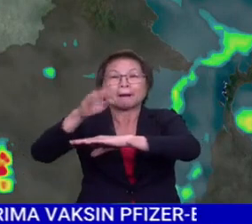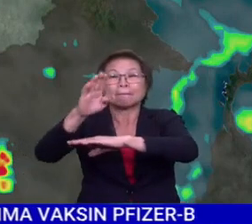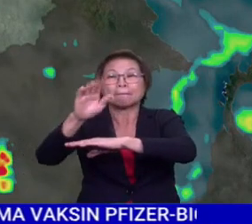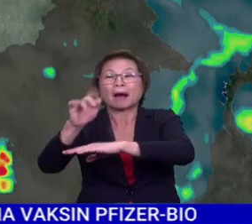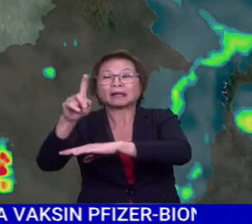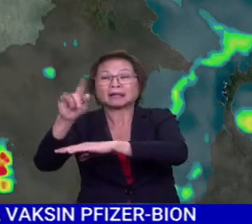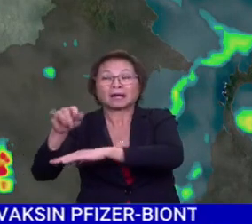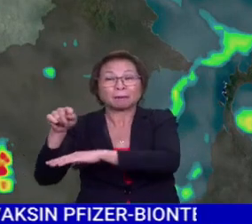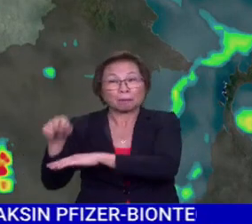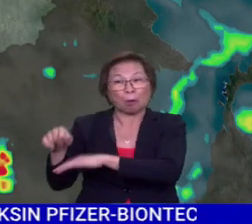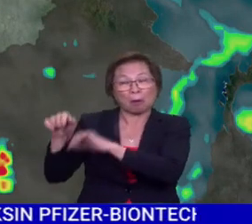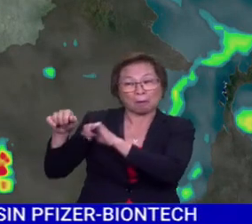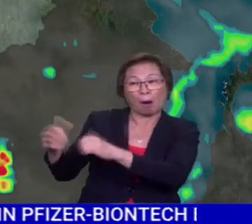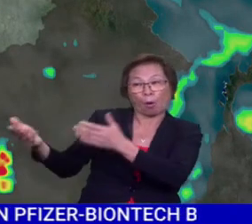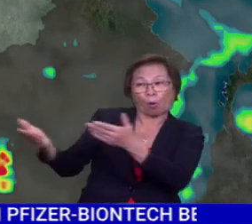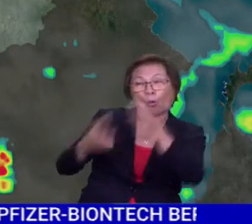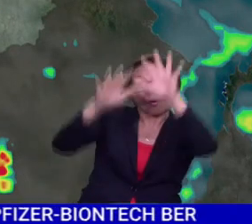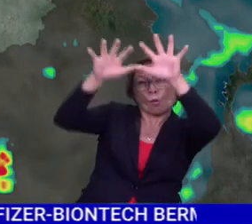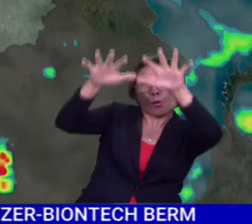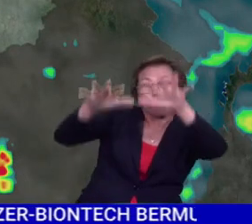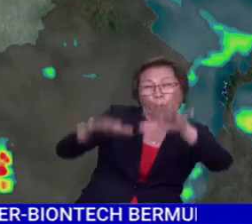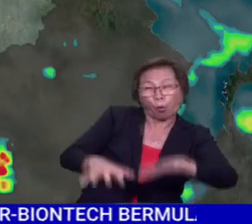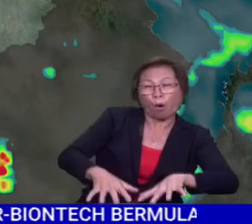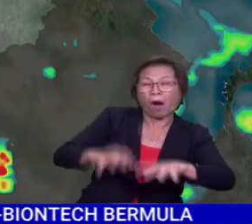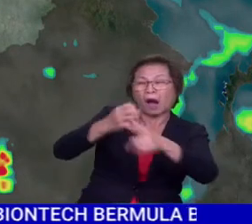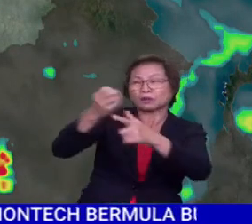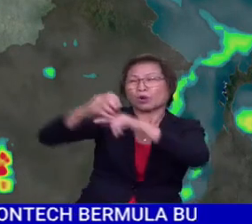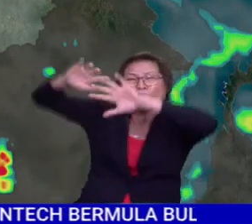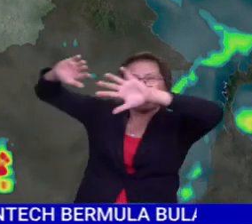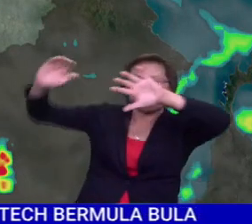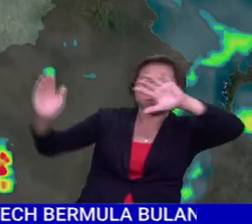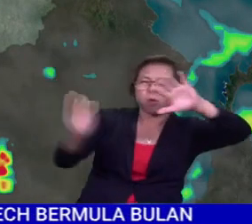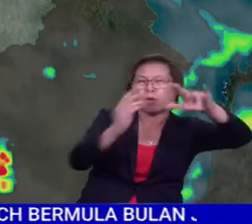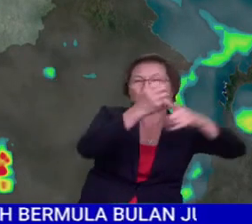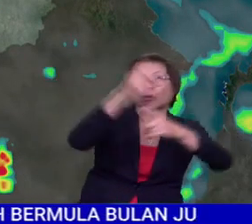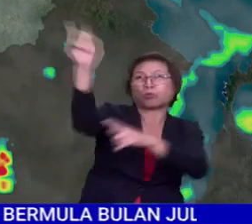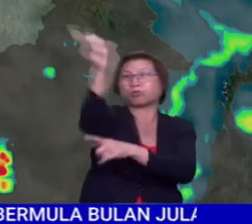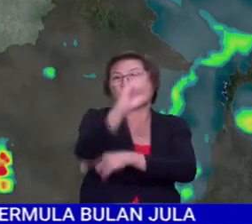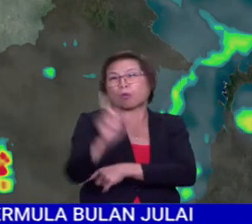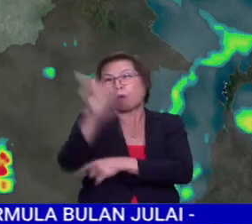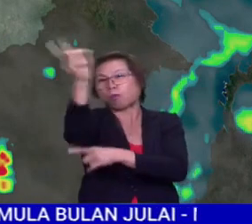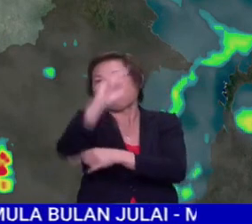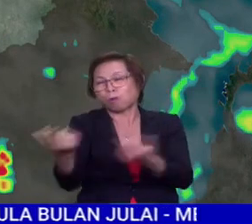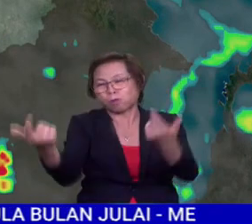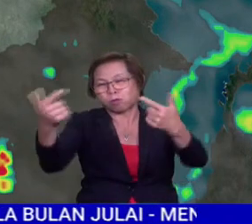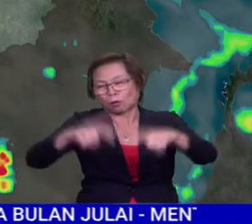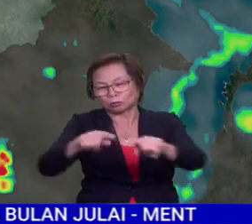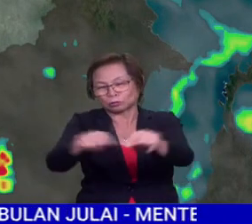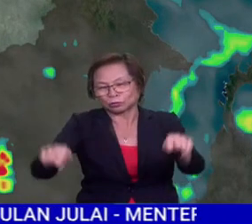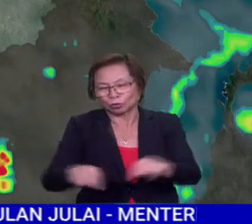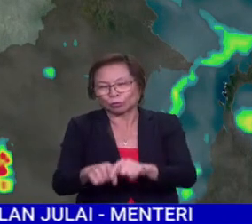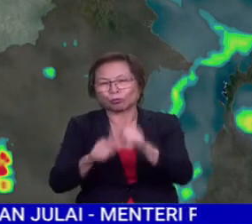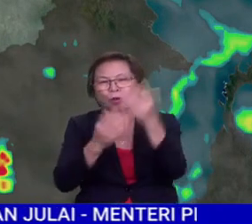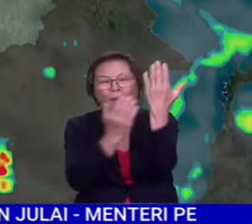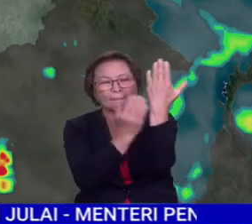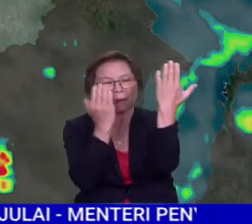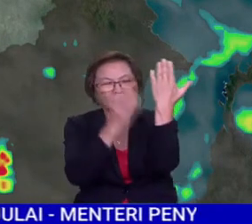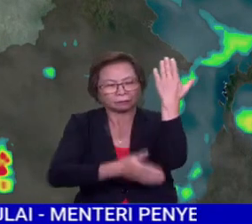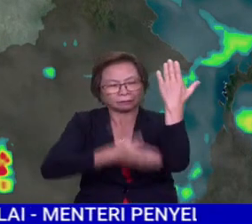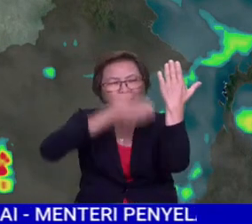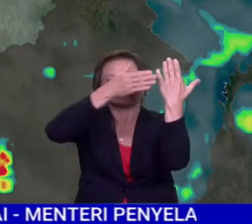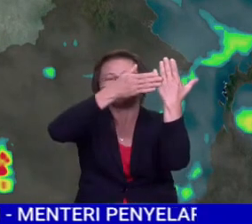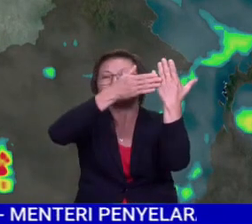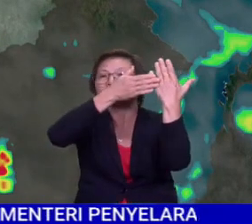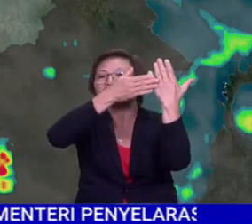boleh membawa hujan lebat ataupun angin kencang ataupun petir boleh berlaku di kawasan pantai barat Semenanjung,